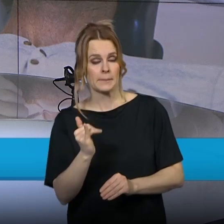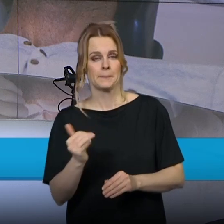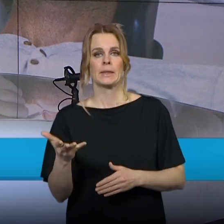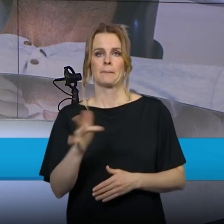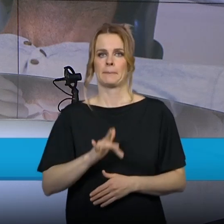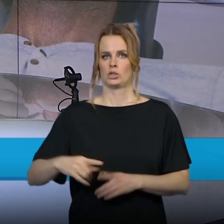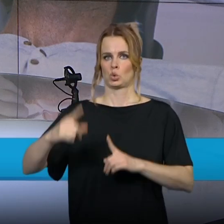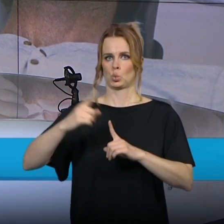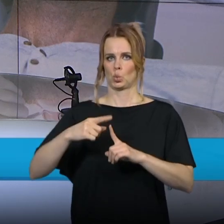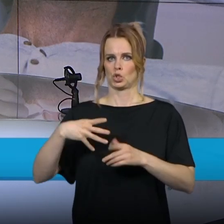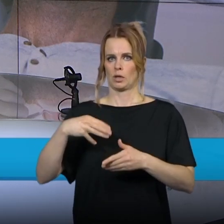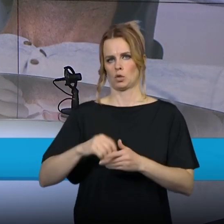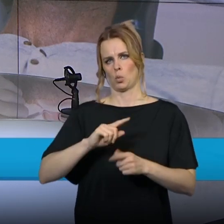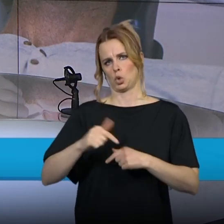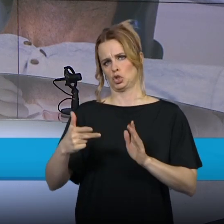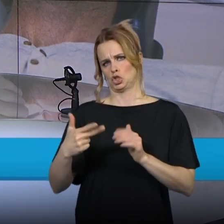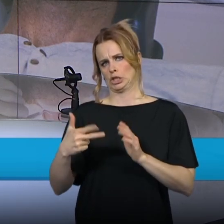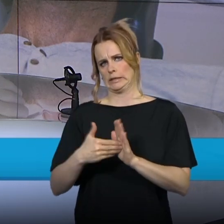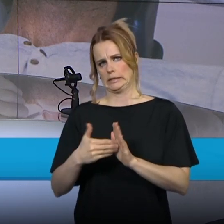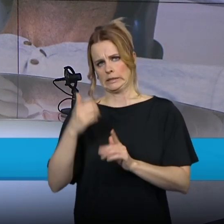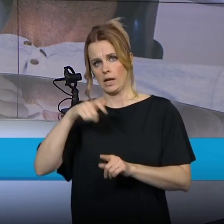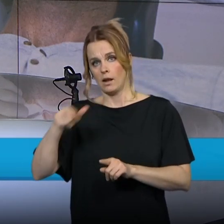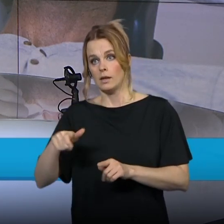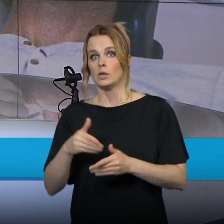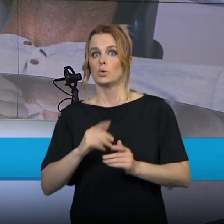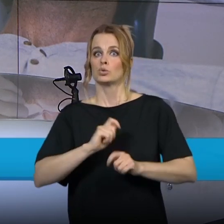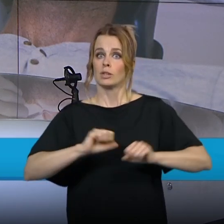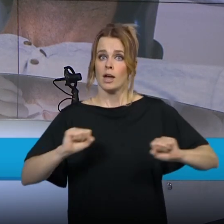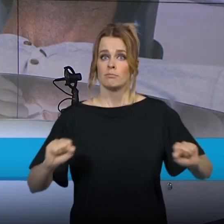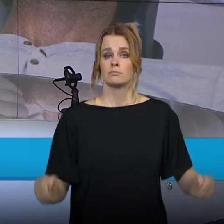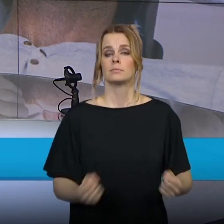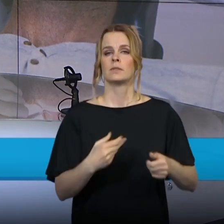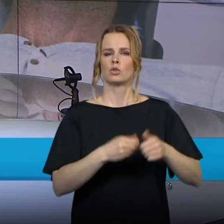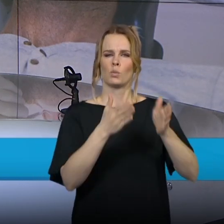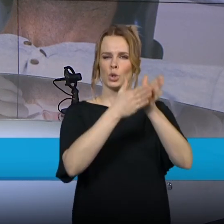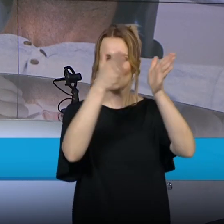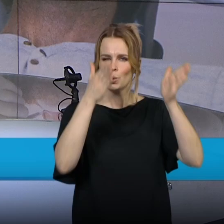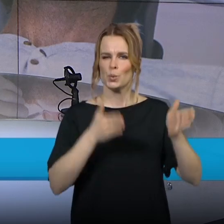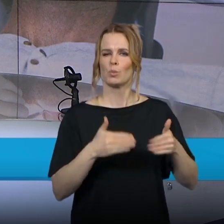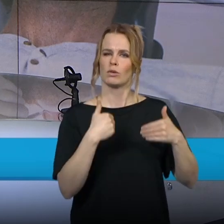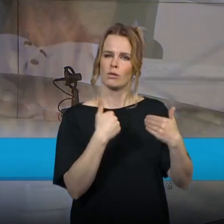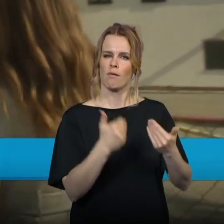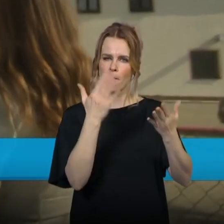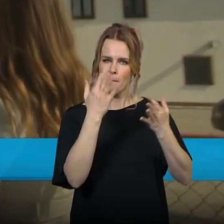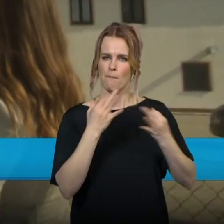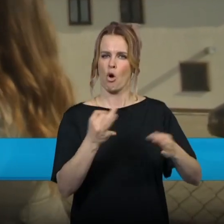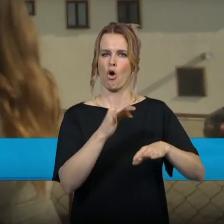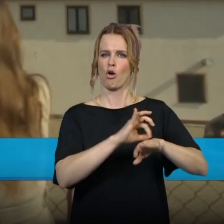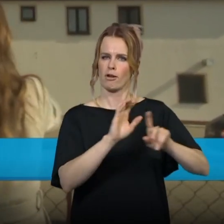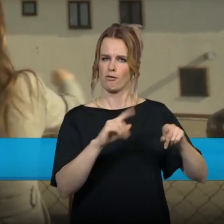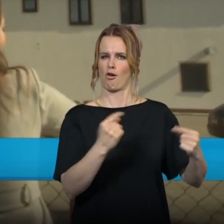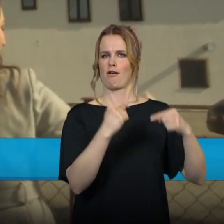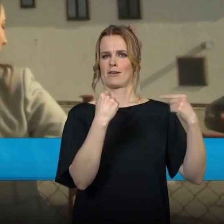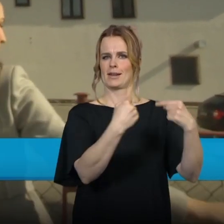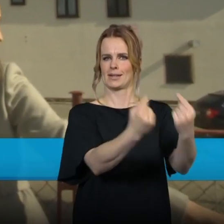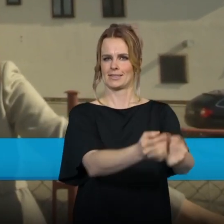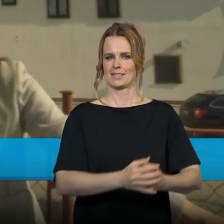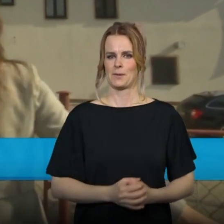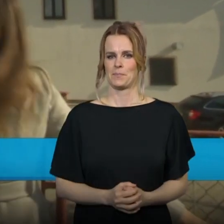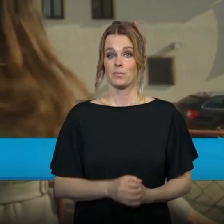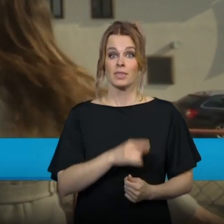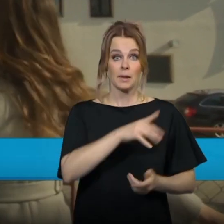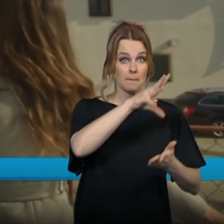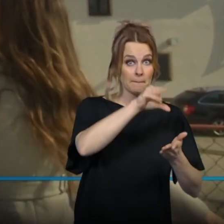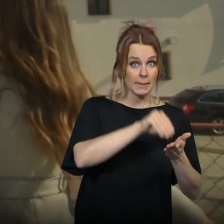konkurenceschopnost zvyšují tím, že vystavěli celý nový dům s moderními ordinacemi. Tady takhle vysjedete, tady budete mít